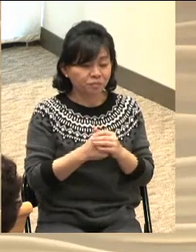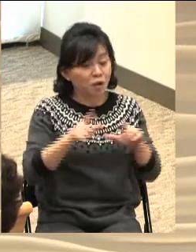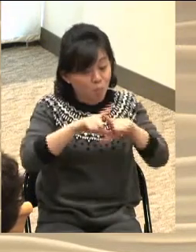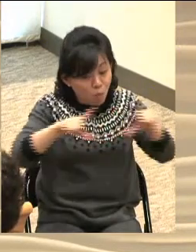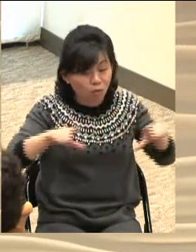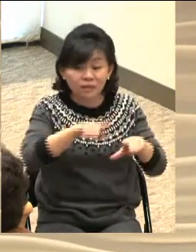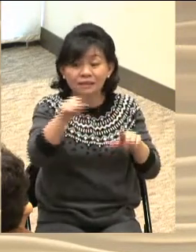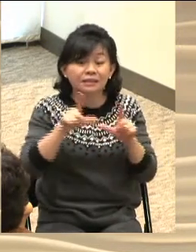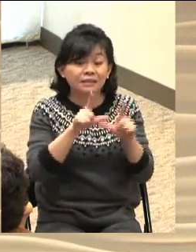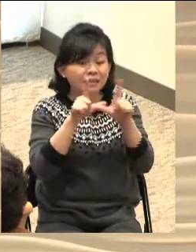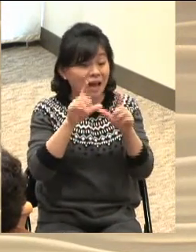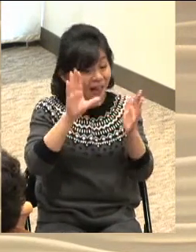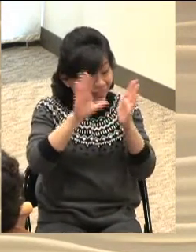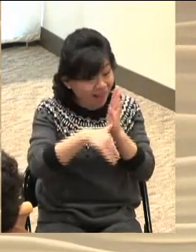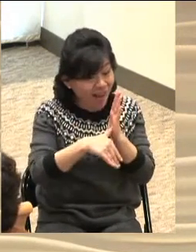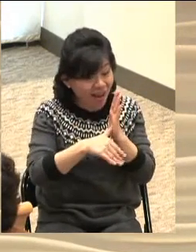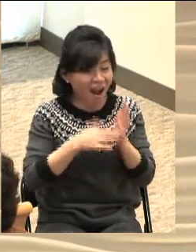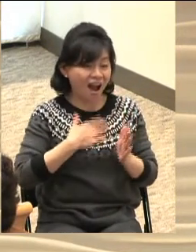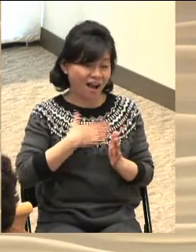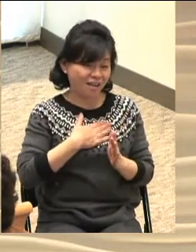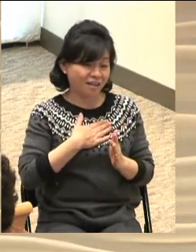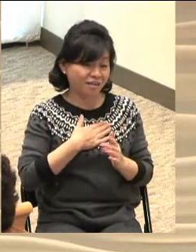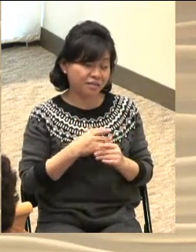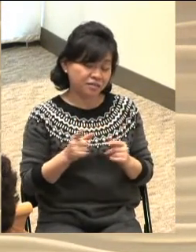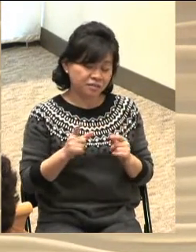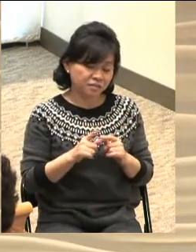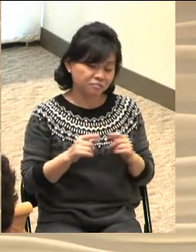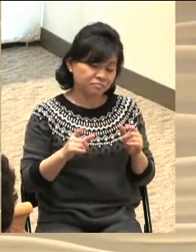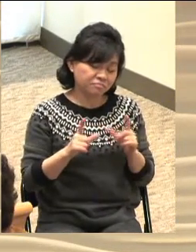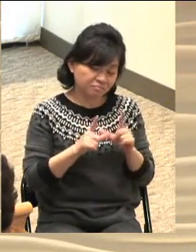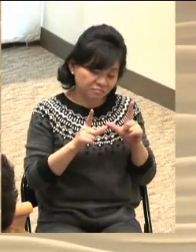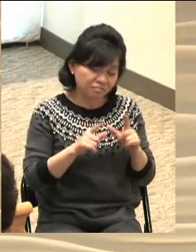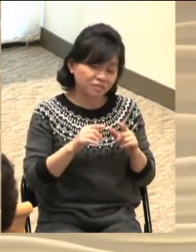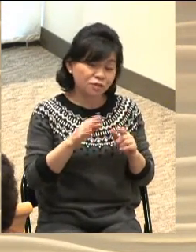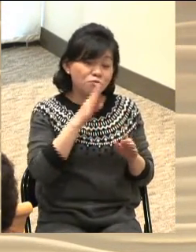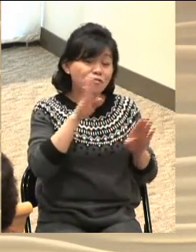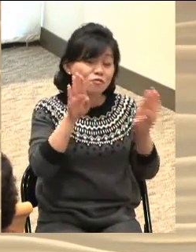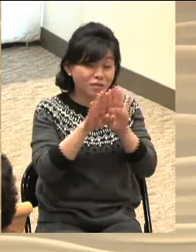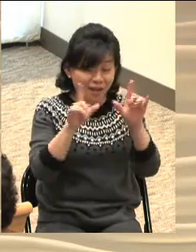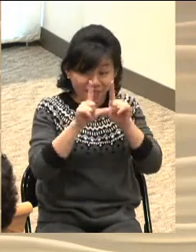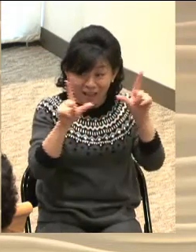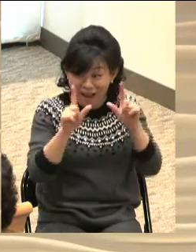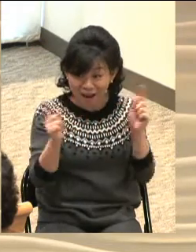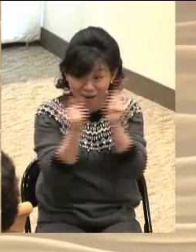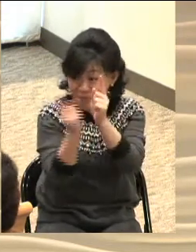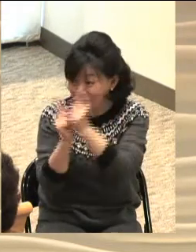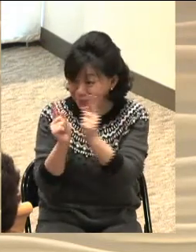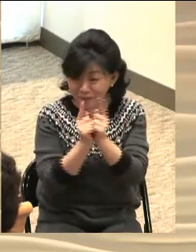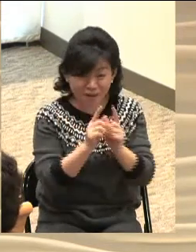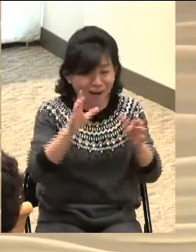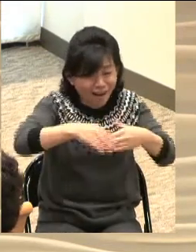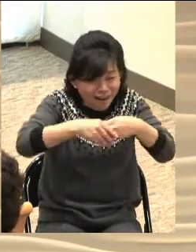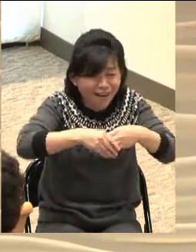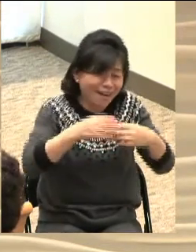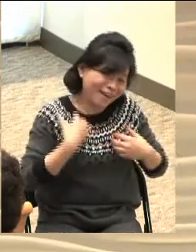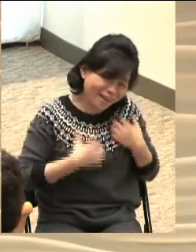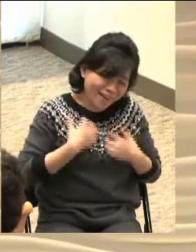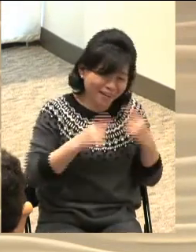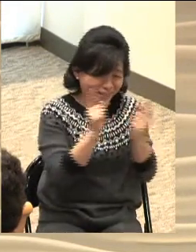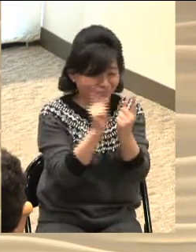있습니다 우리가 힘든 이민생활을 하다가 주일에 반가운 얼굴들을 만나고 같은 구역 식구들